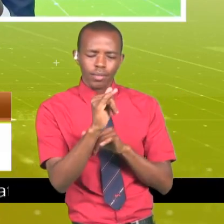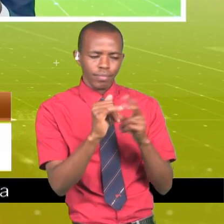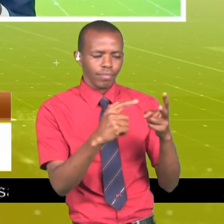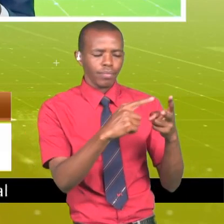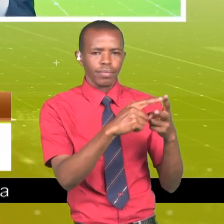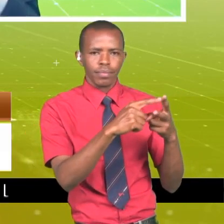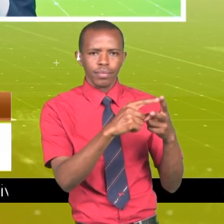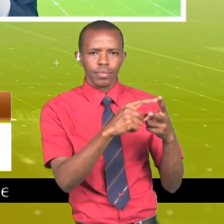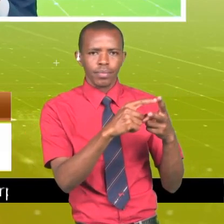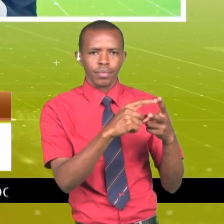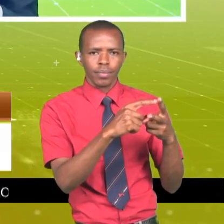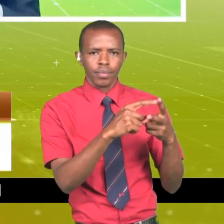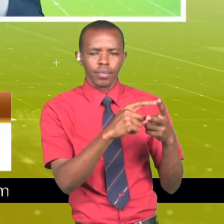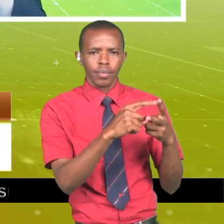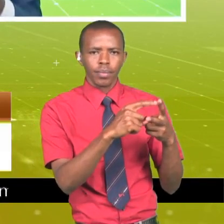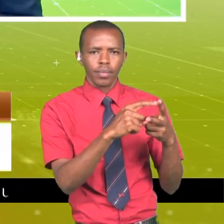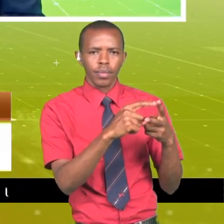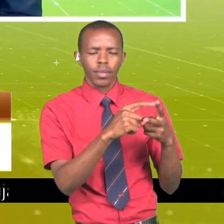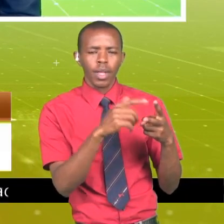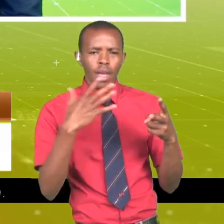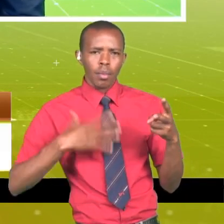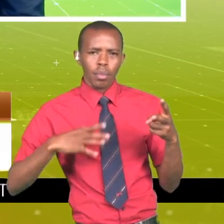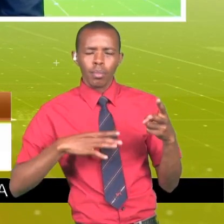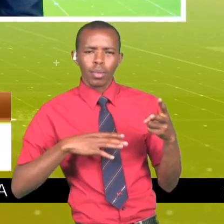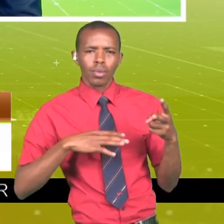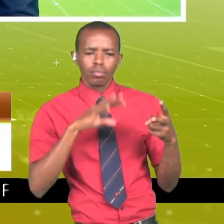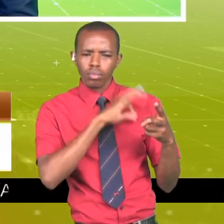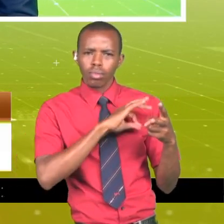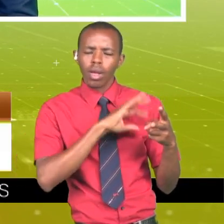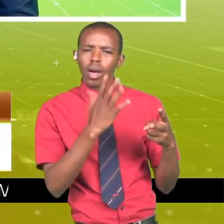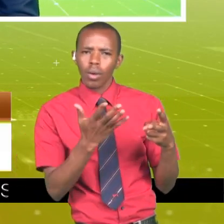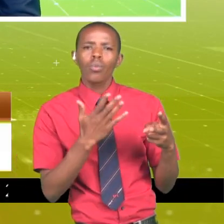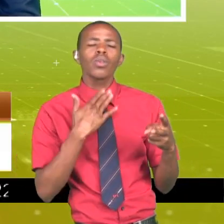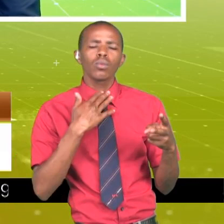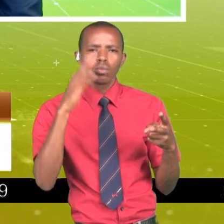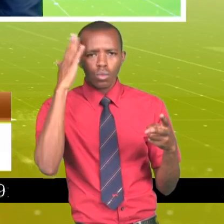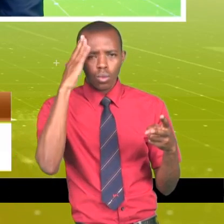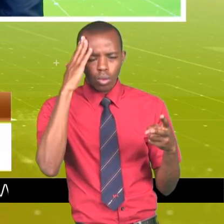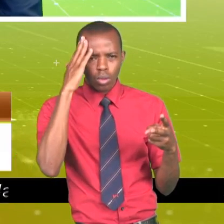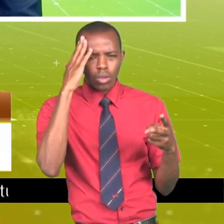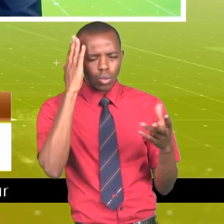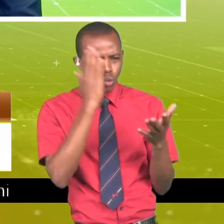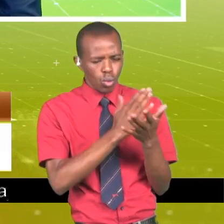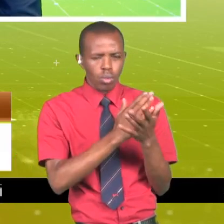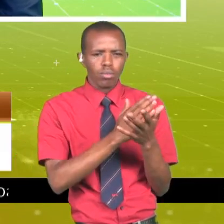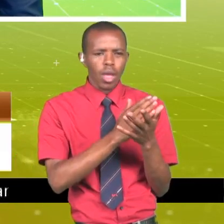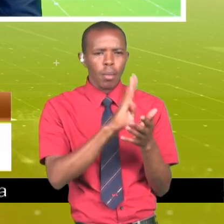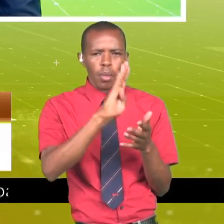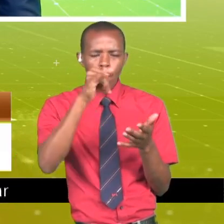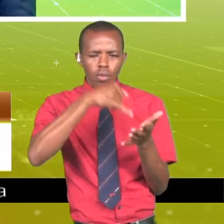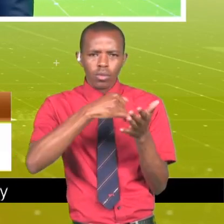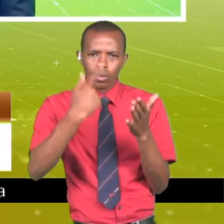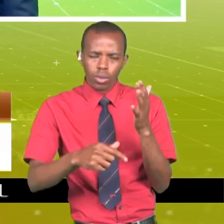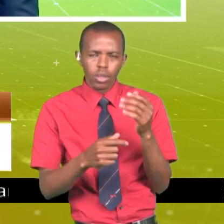kwanza wanainchu wa taifaili wanataka kulijua ama kujua ni nini ambayo yuko kwa hile BBI.